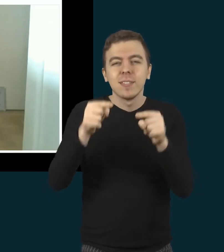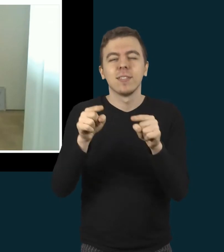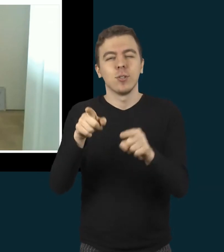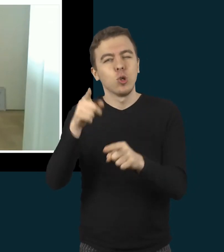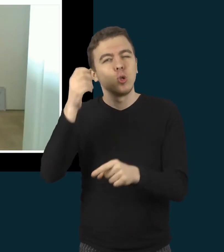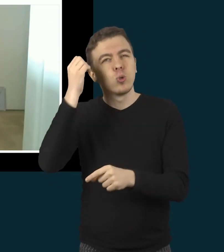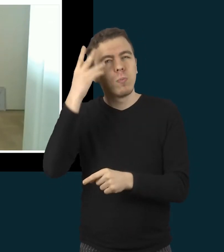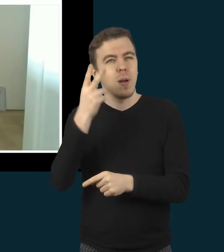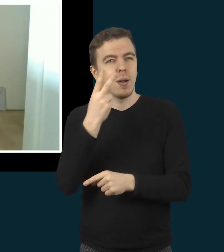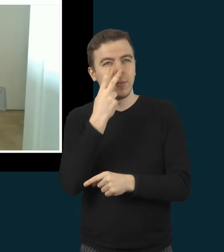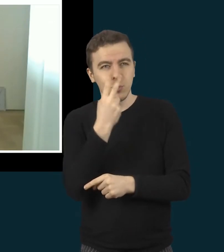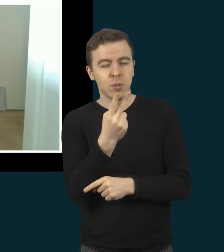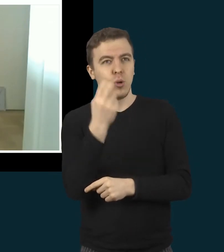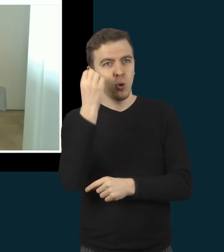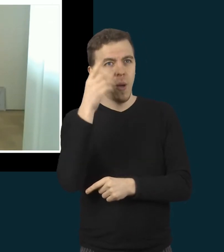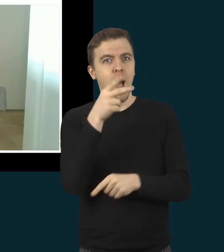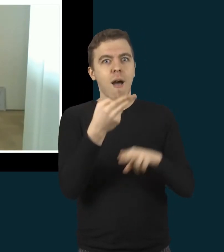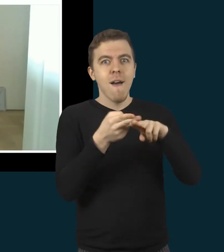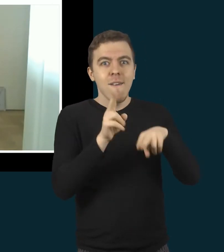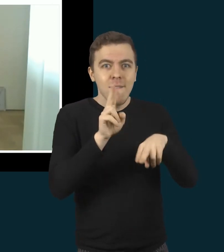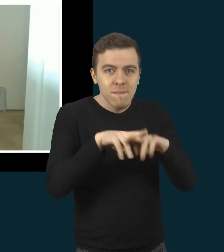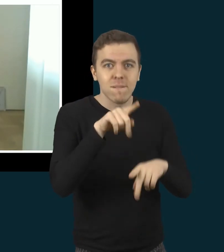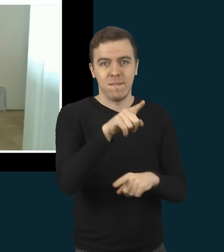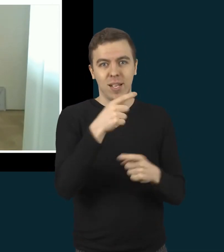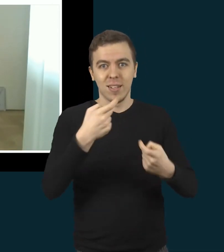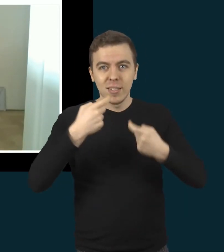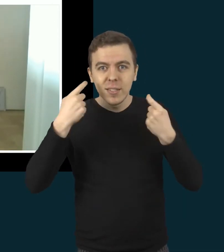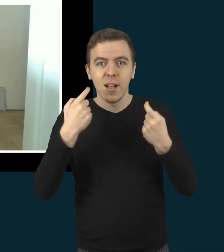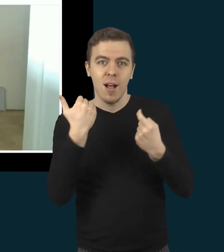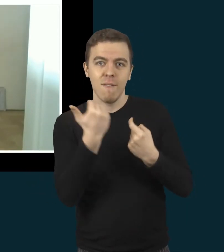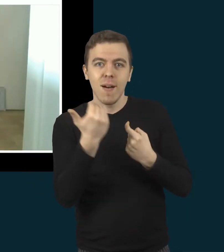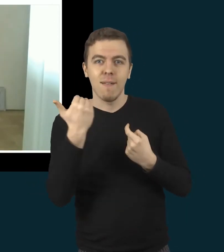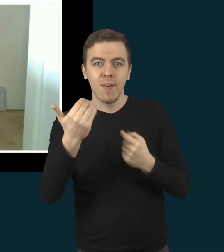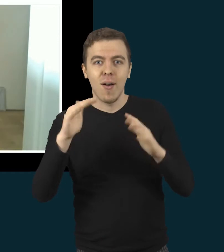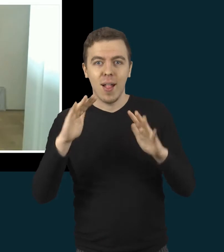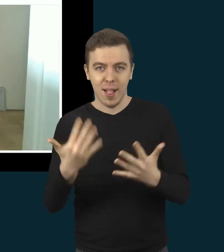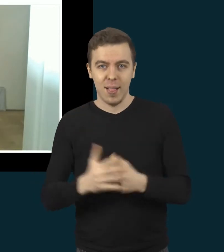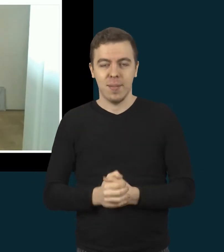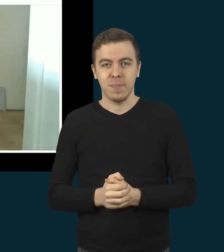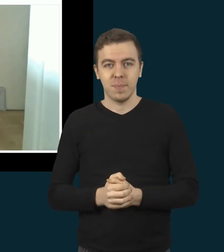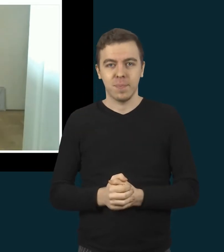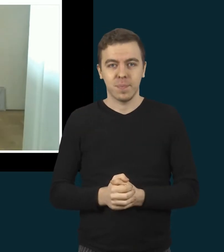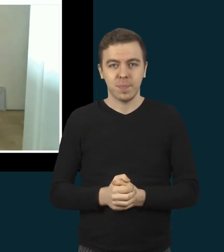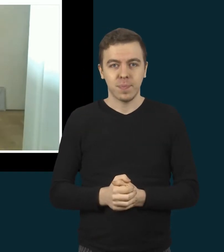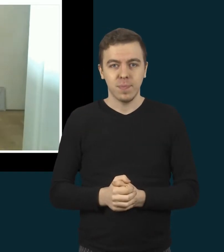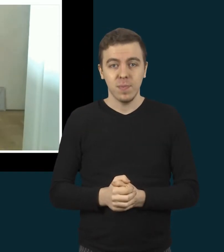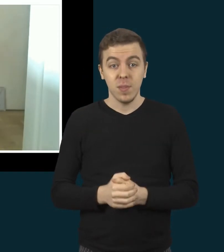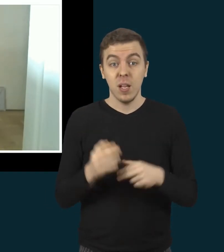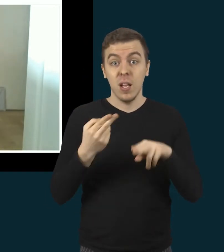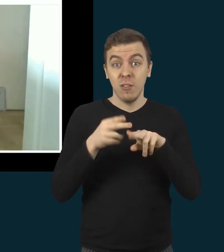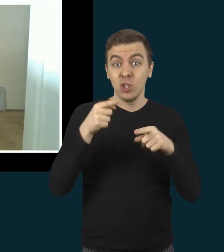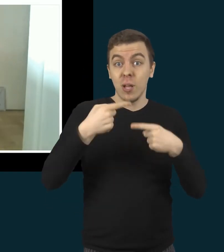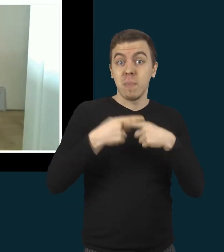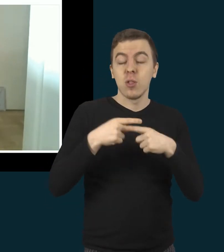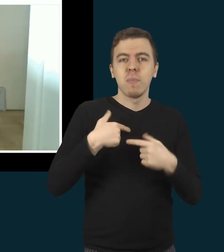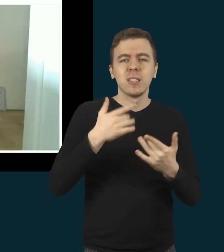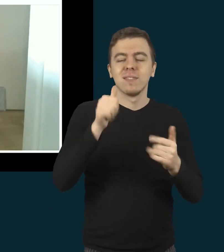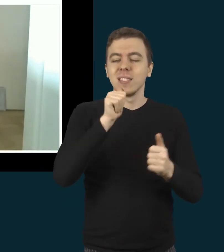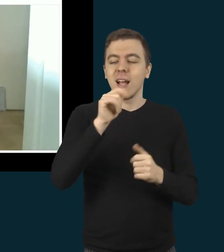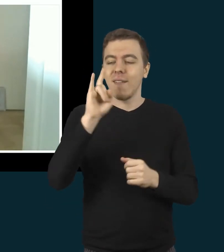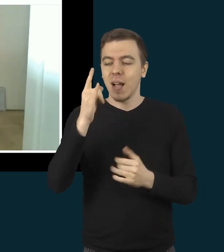atkreiptų dėmesį ir galbūt taks pagrindinės dalykas, ką mes darom šito metodo būdu, mes vaikam parodom, kad